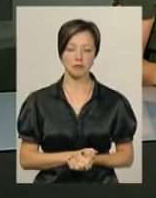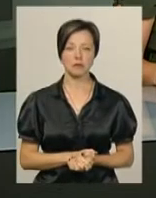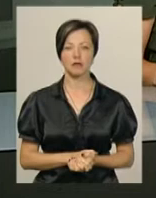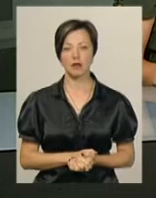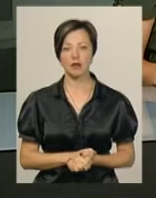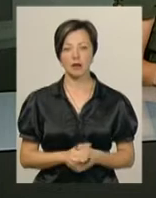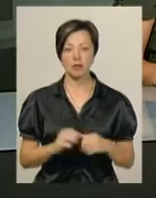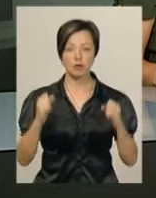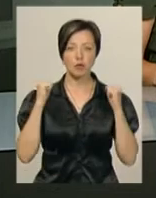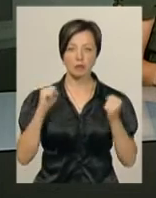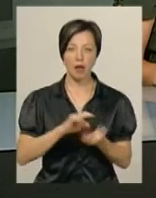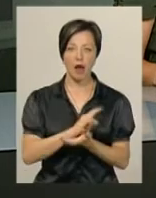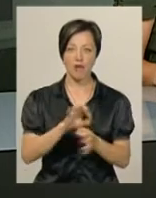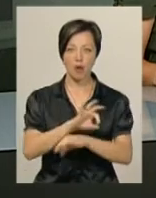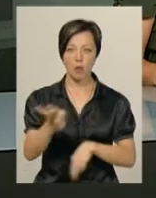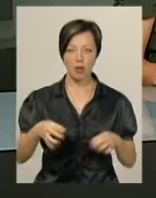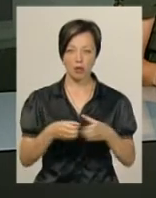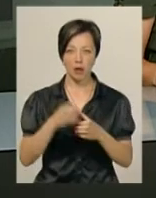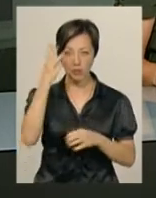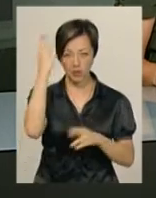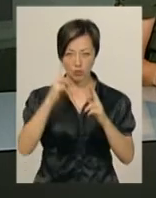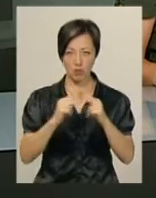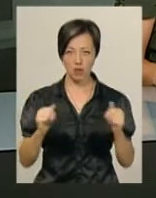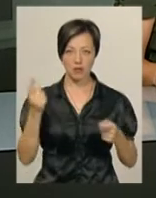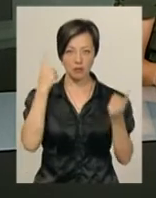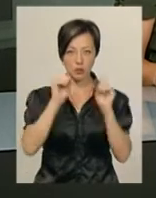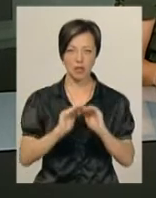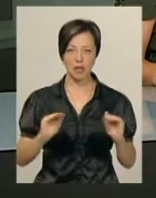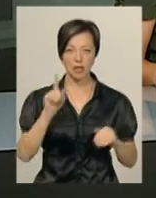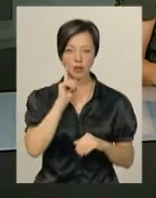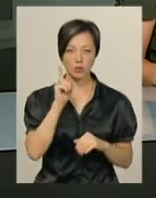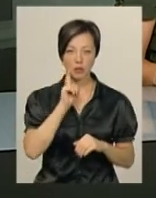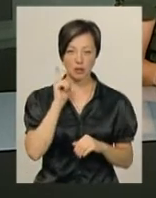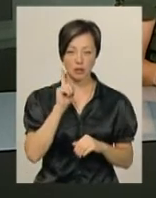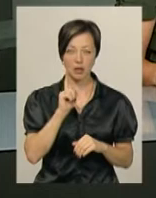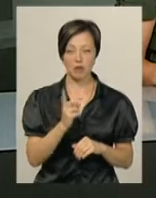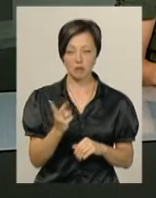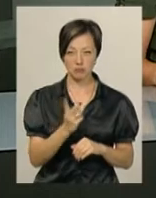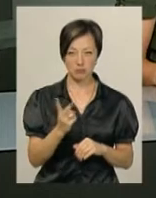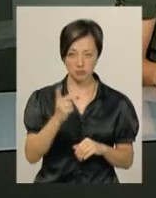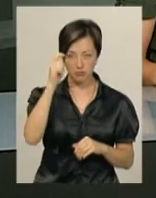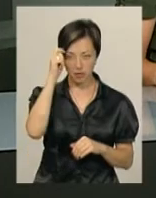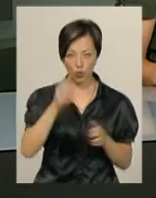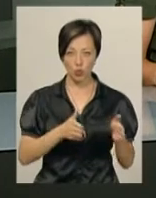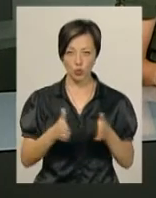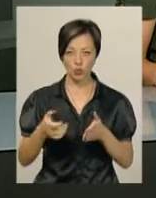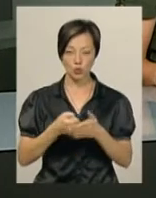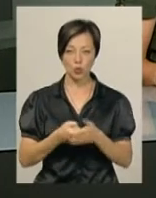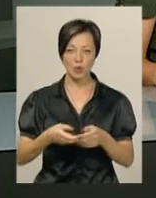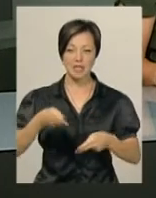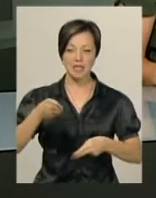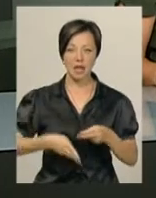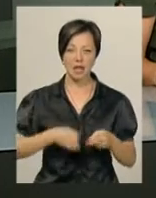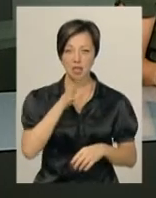Спортсмени авіамодельного гуртка Хмельницького палацу творчості, дітей та юнацтва Андрій Мировіцький та Володимир Гереш готуються до закриття